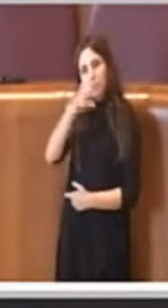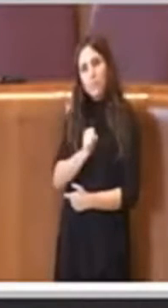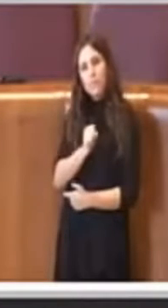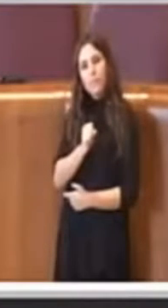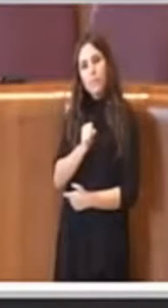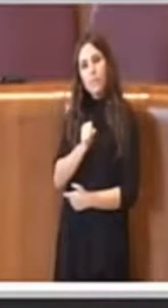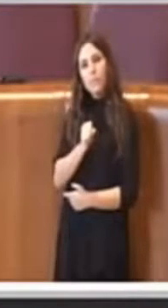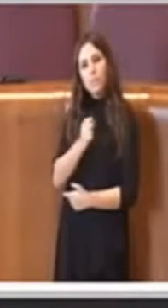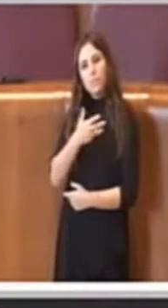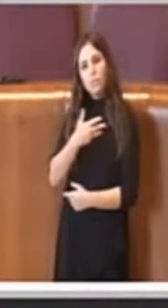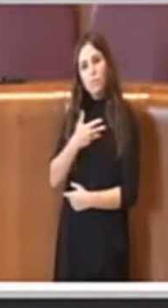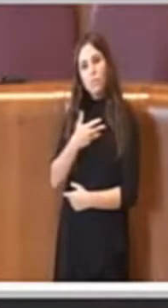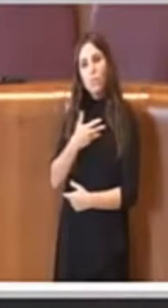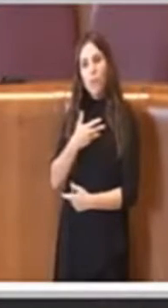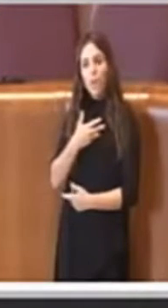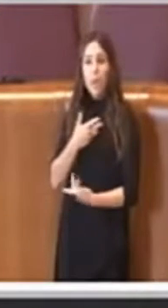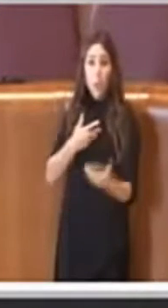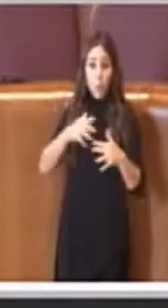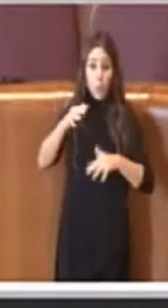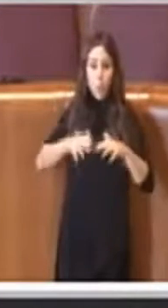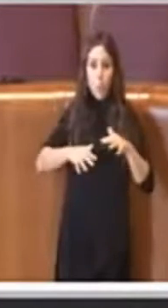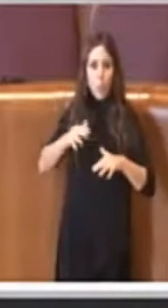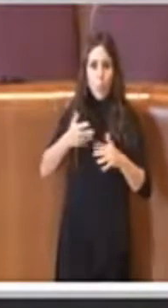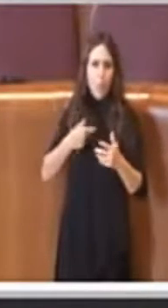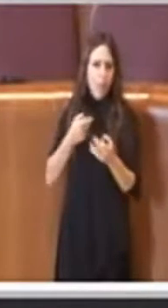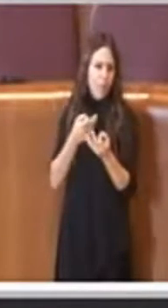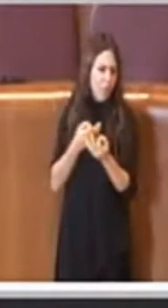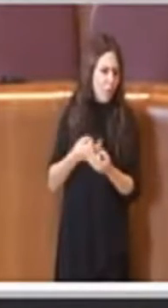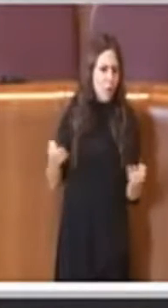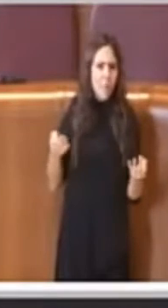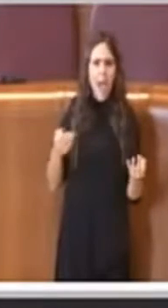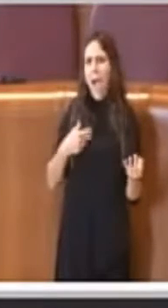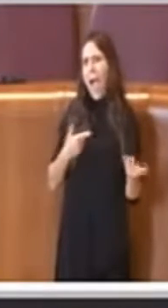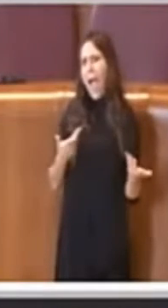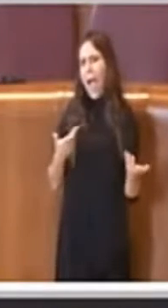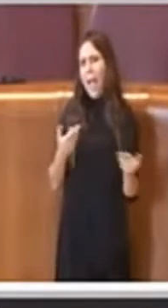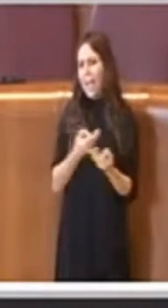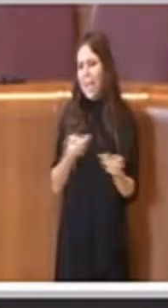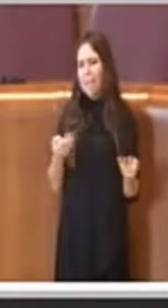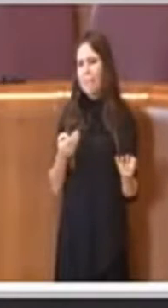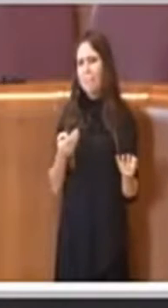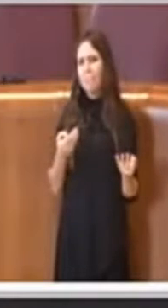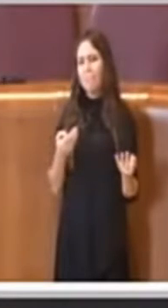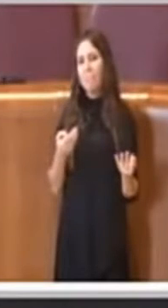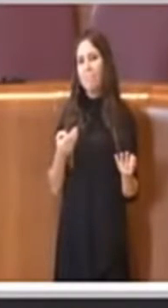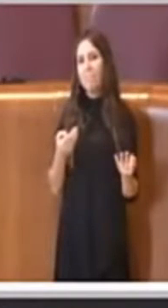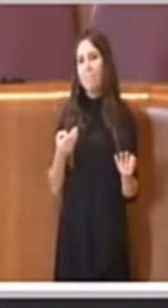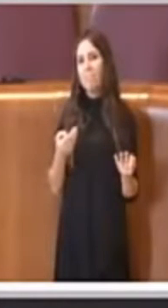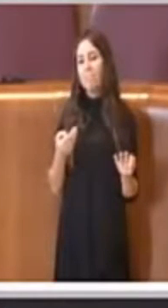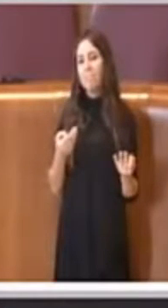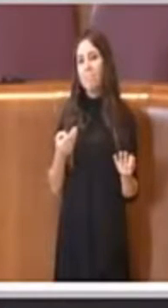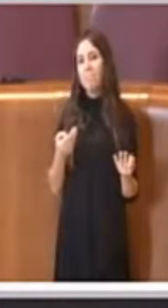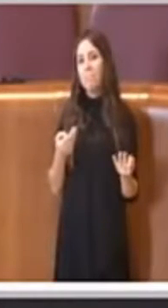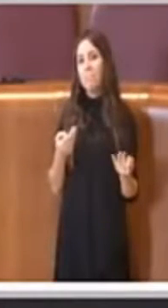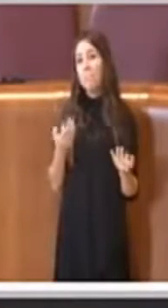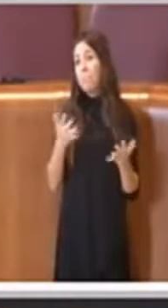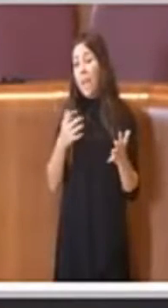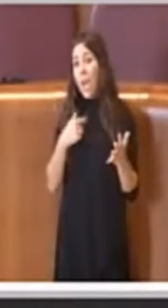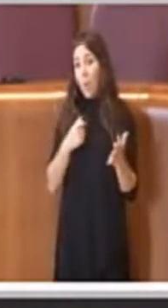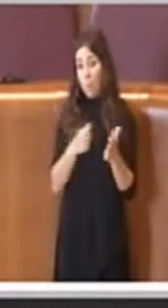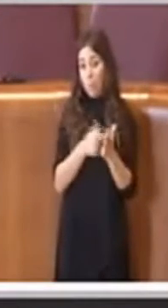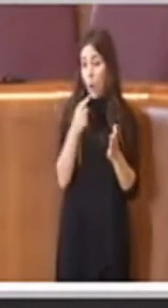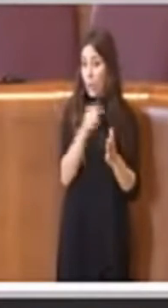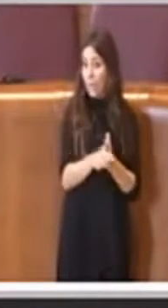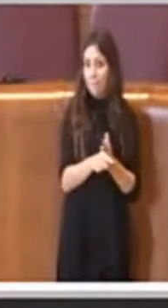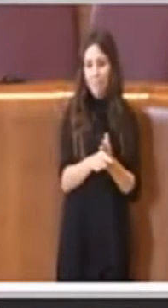ci possano essere delle perplessità, le perplessità stanno nell'ordine delle cose, ci mancherebbe, non è questo il punto, ma